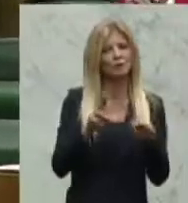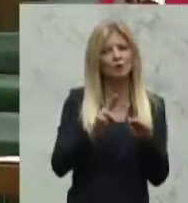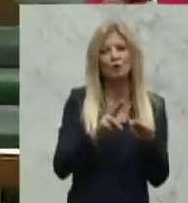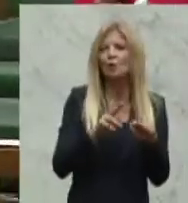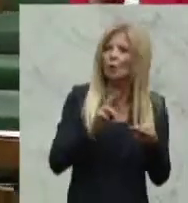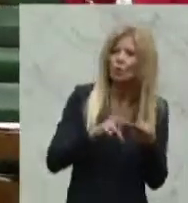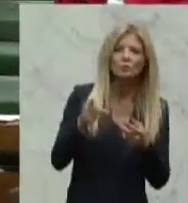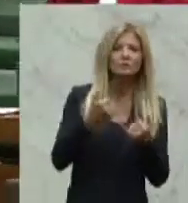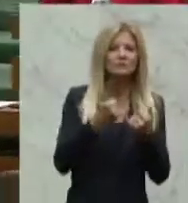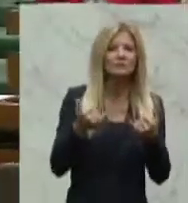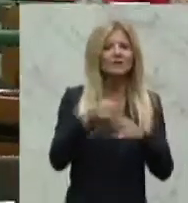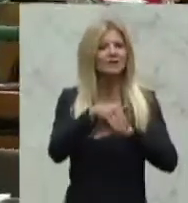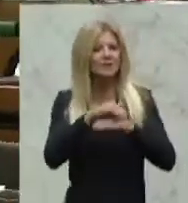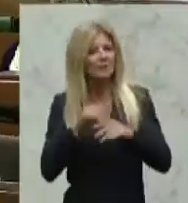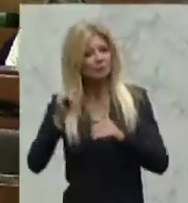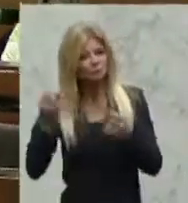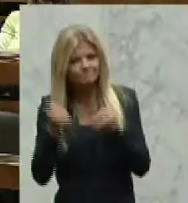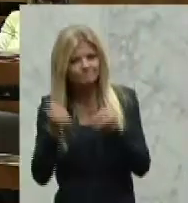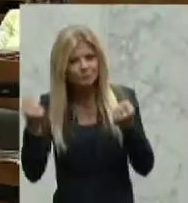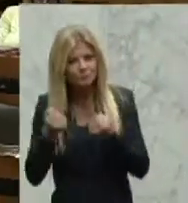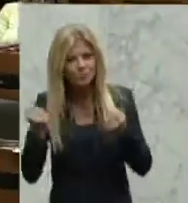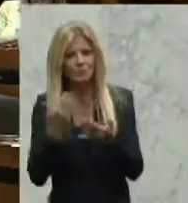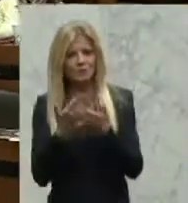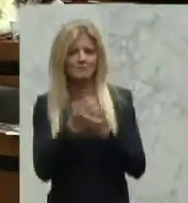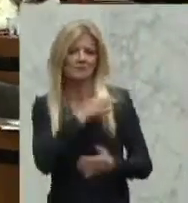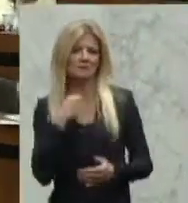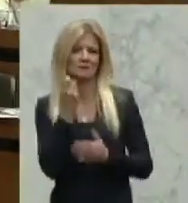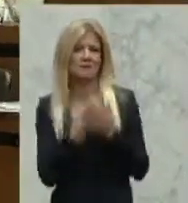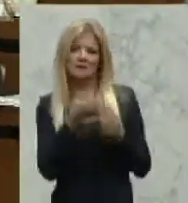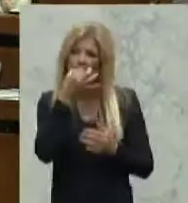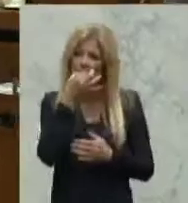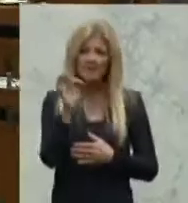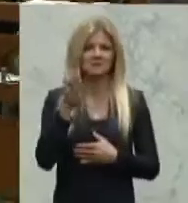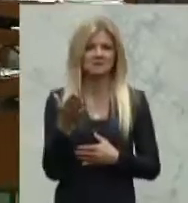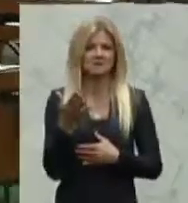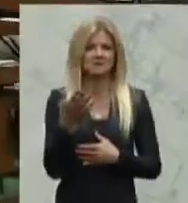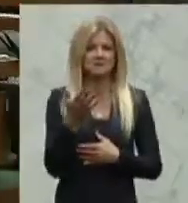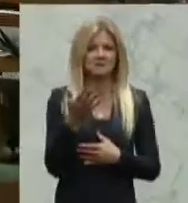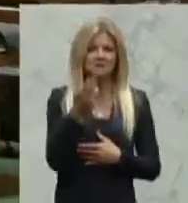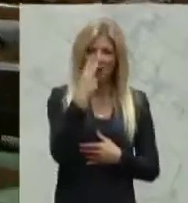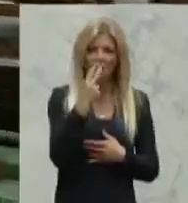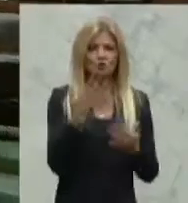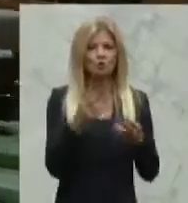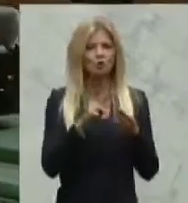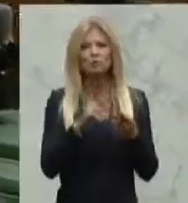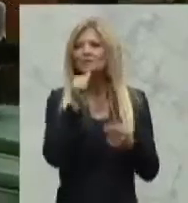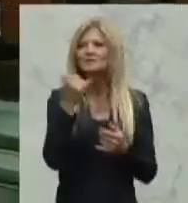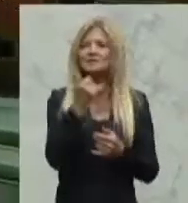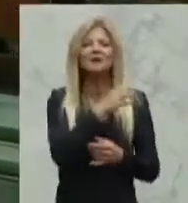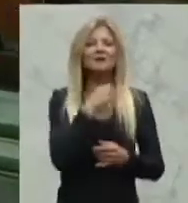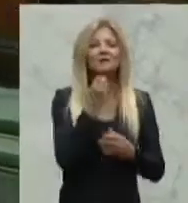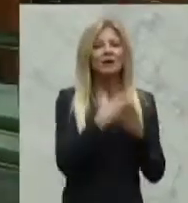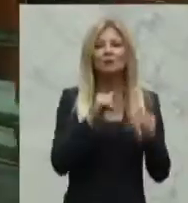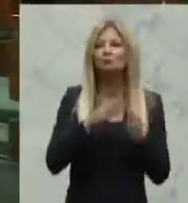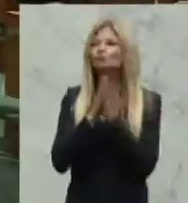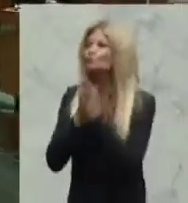Gemeinden eben die schaffen müssen, dass die Kindergärten ein besseres Auskommen haben und nicht ständig Bittsteller in den Gemeinden oder